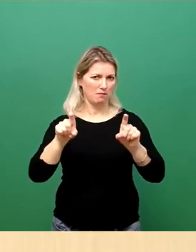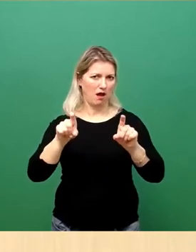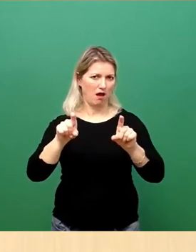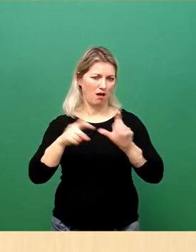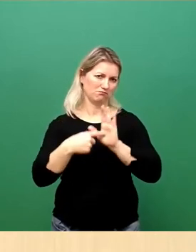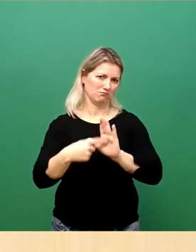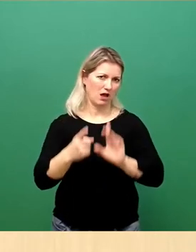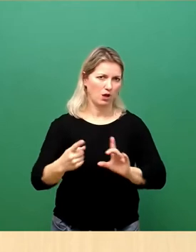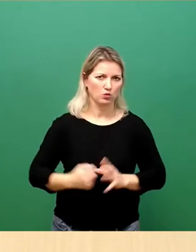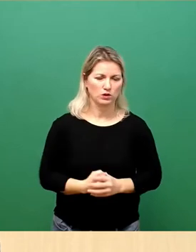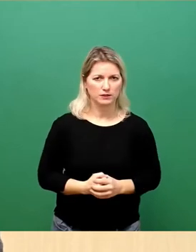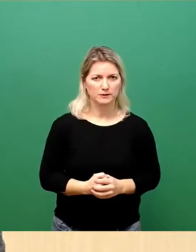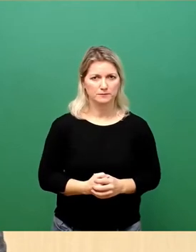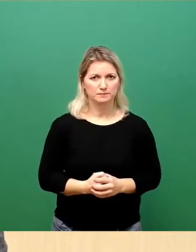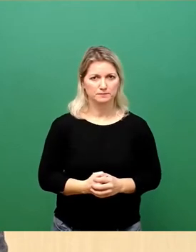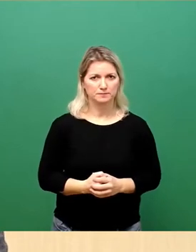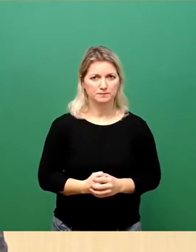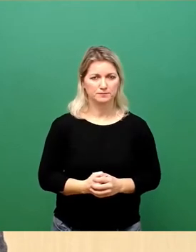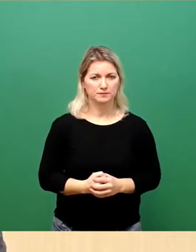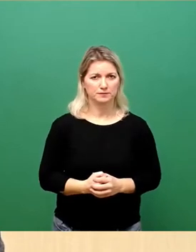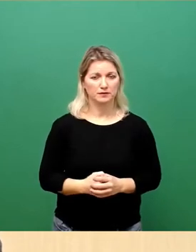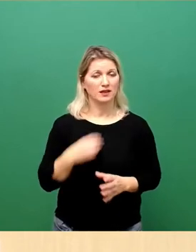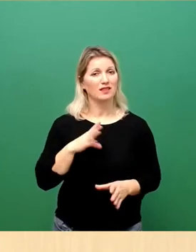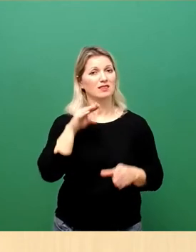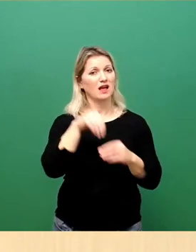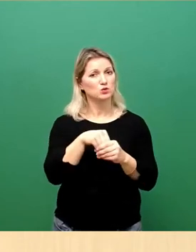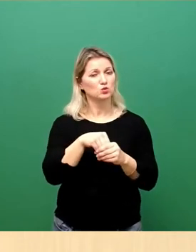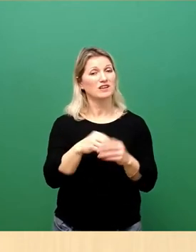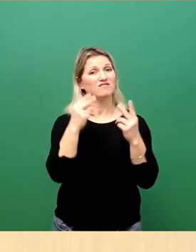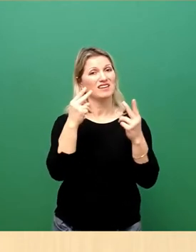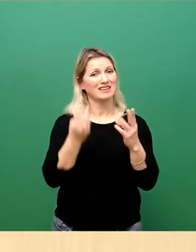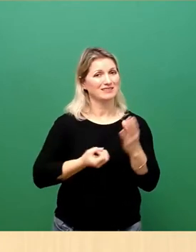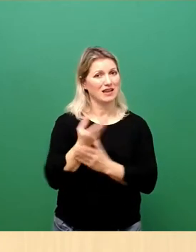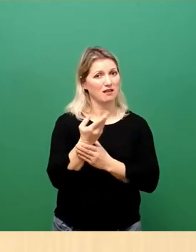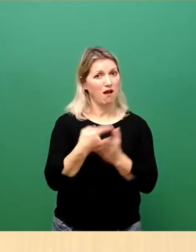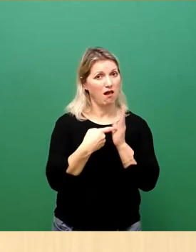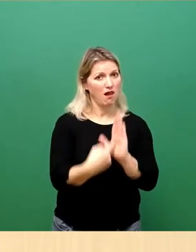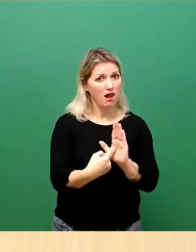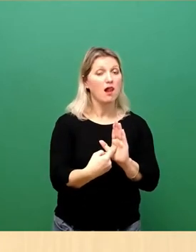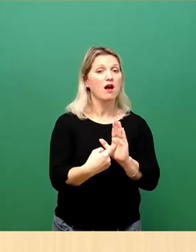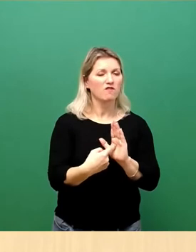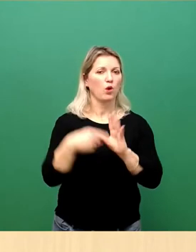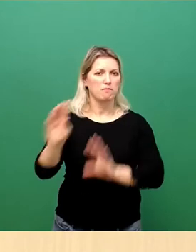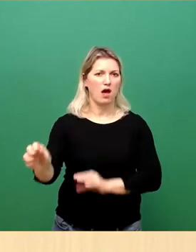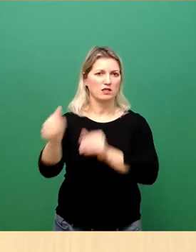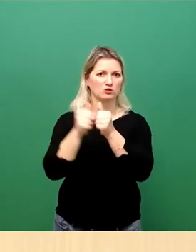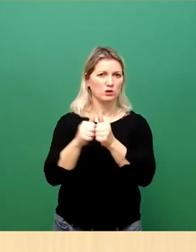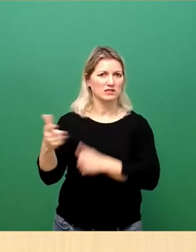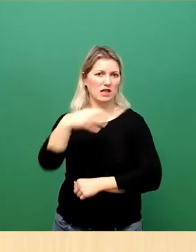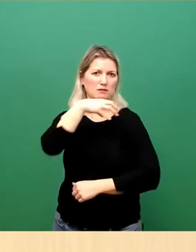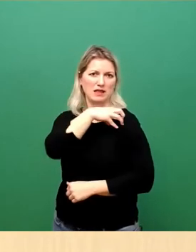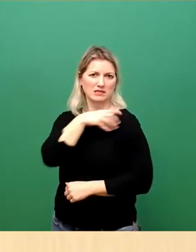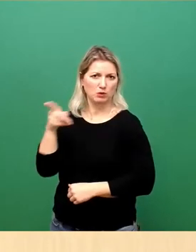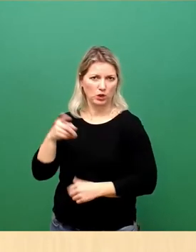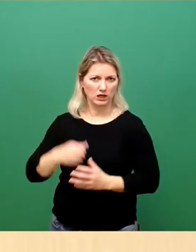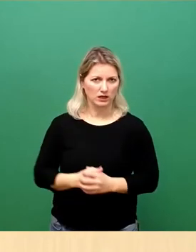Gleichzeitig senden wir damit auch ein wichtiges Signal an unsere Partnerstadt in St. Petersburg zu, wie in der